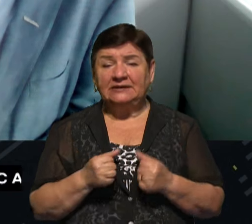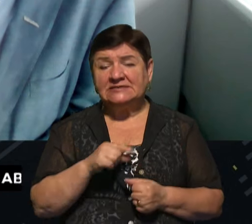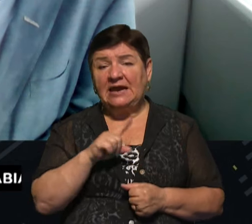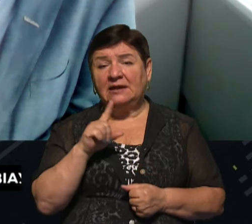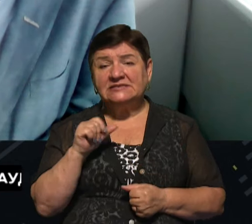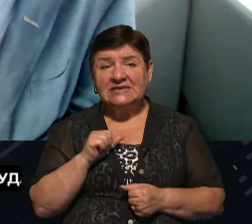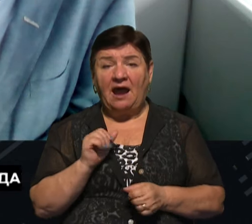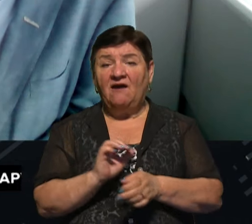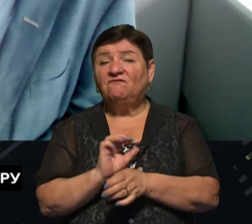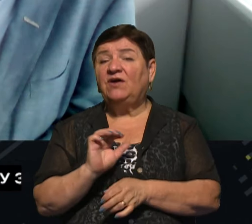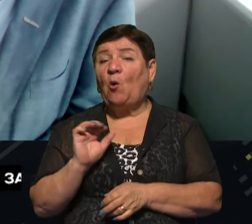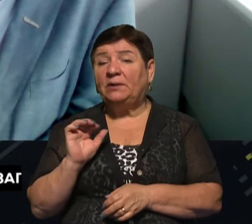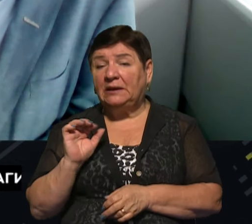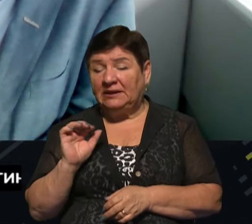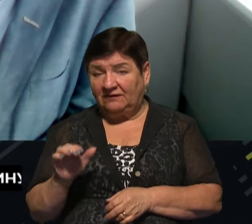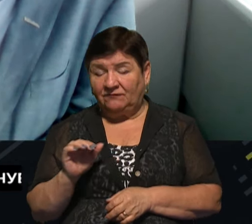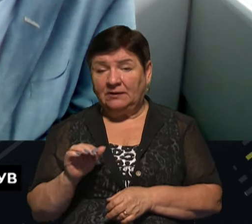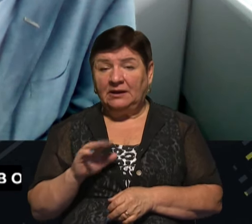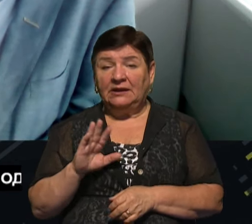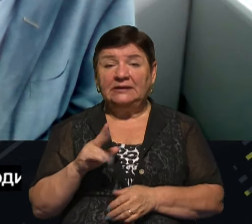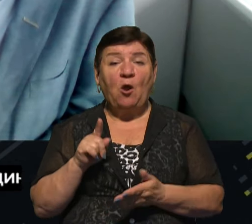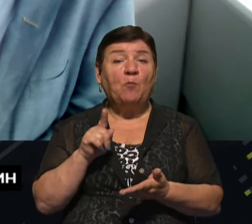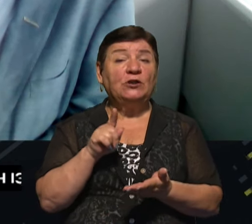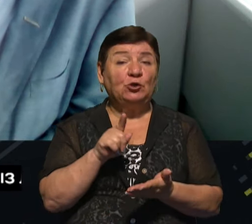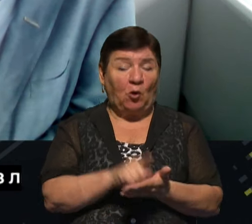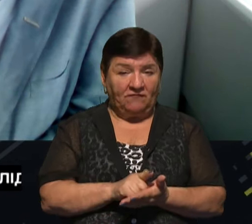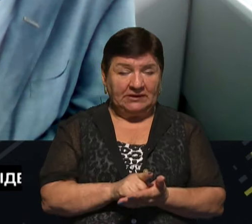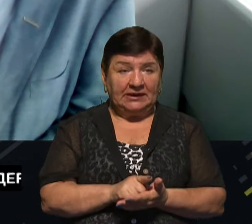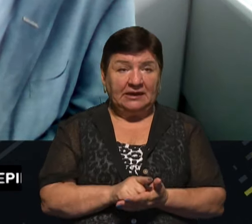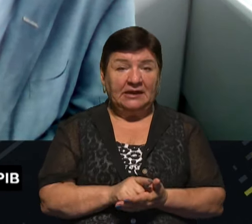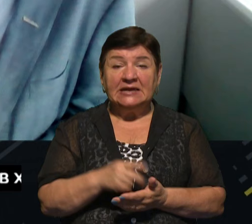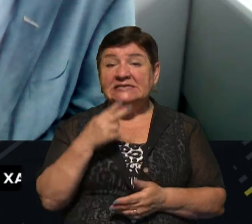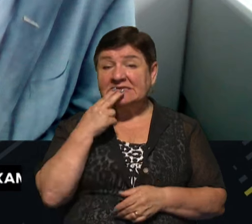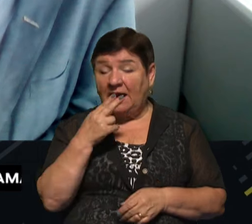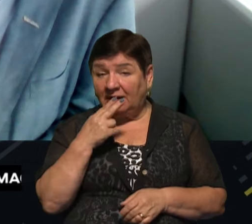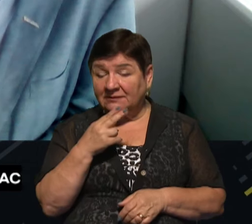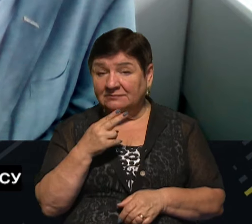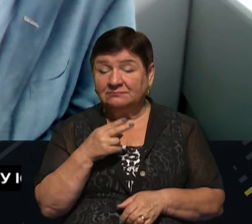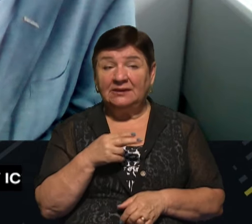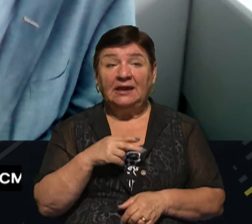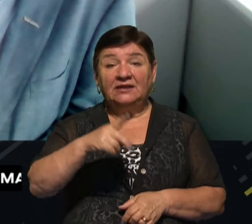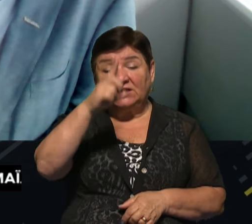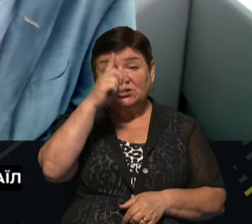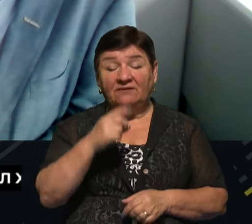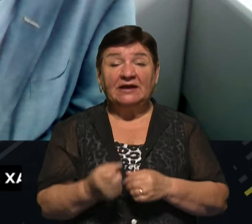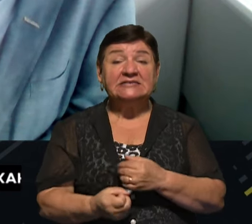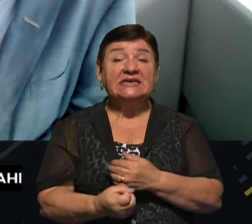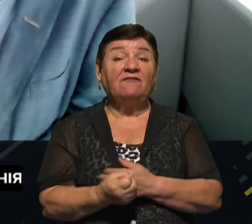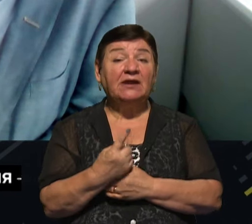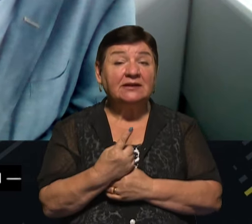виробників неоподаткованих цигарет, держава з'явилася,